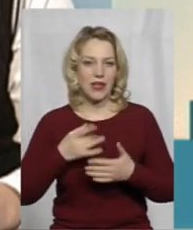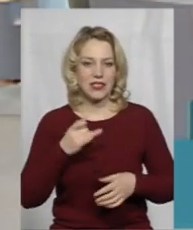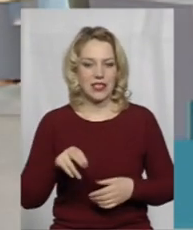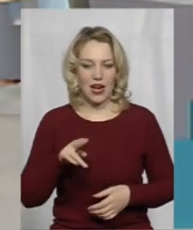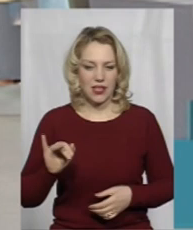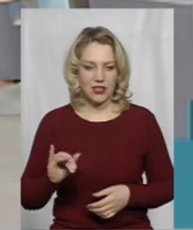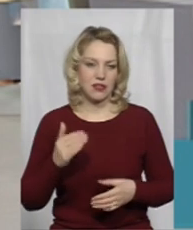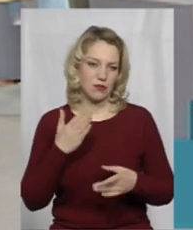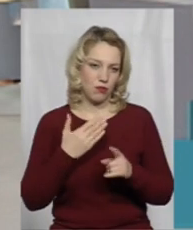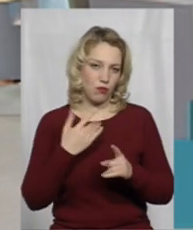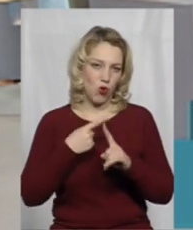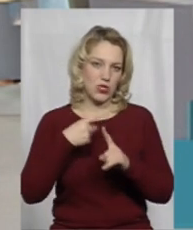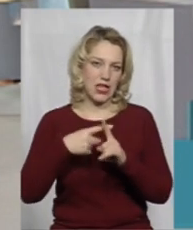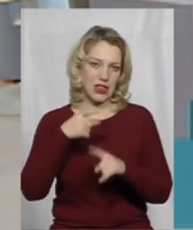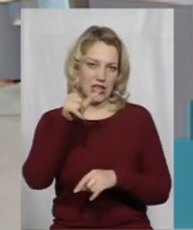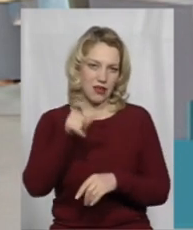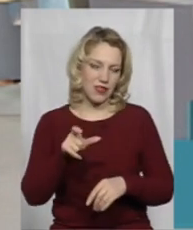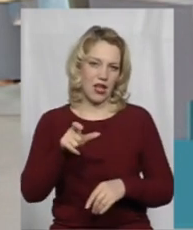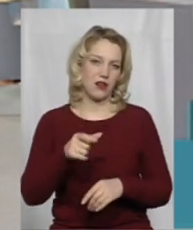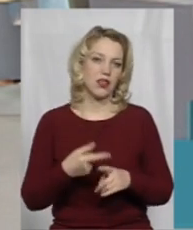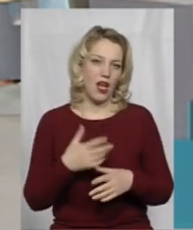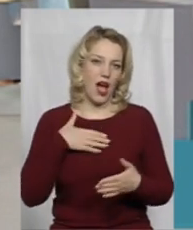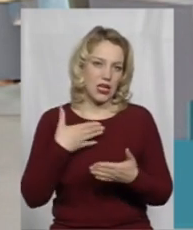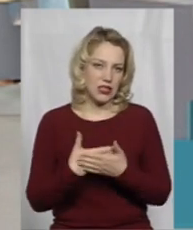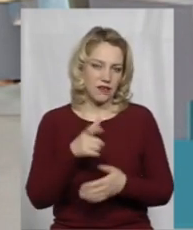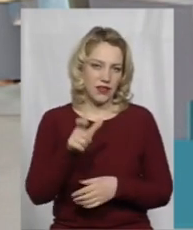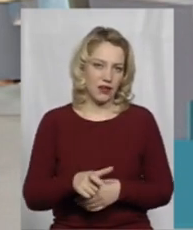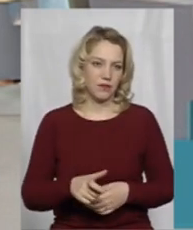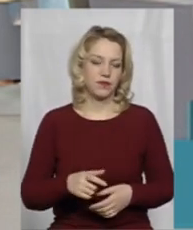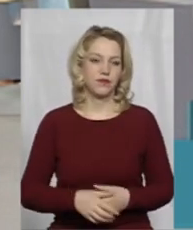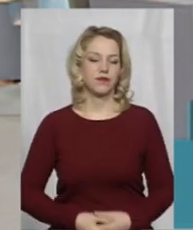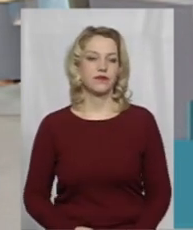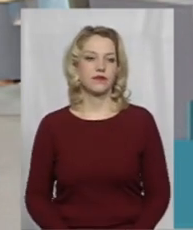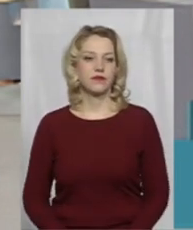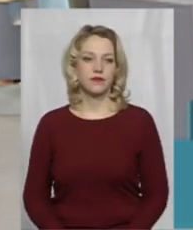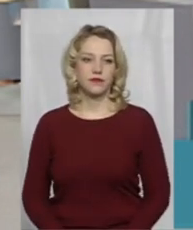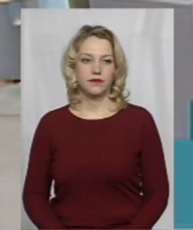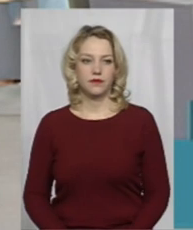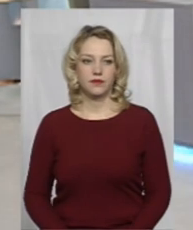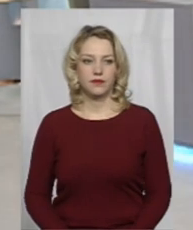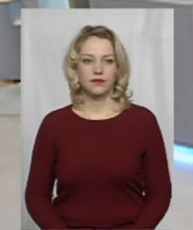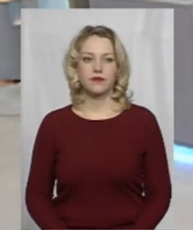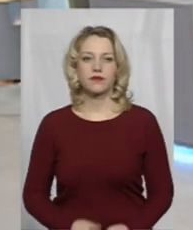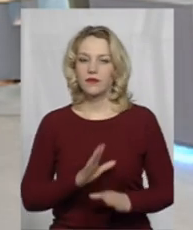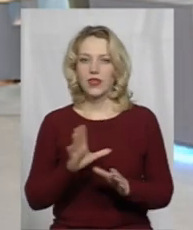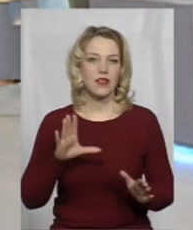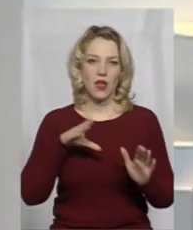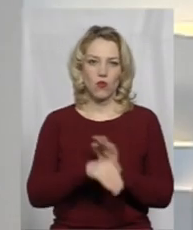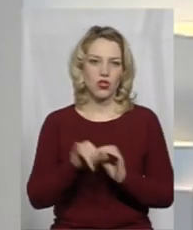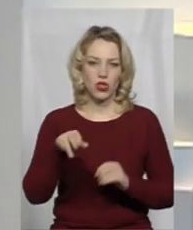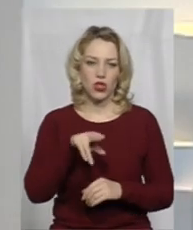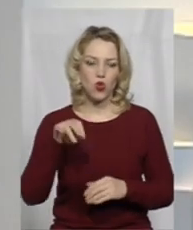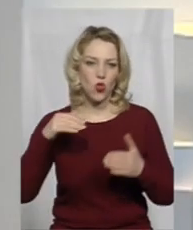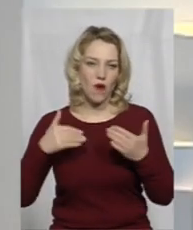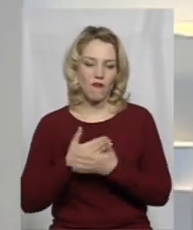Ну, позитивний, дуже такий активний молодий хлопець. Не увійшли до